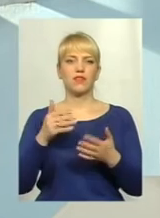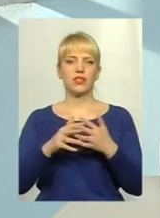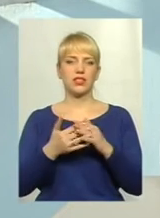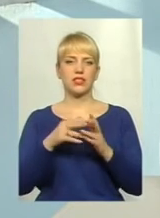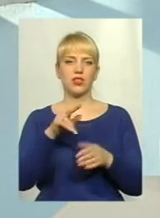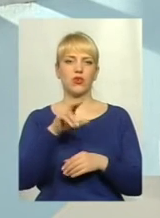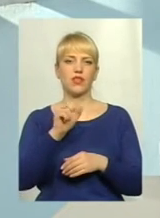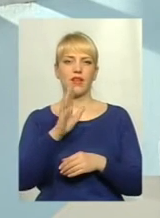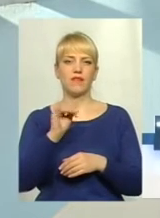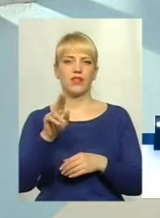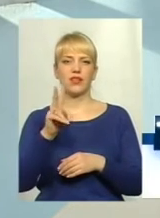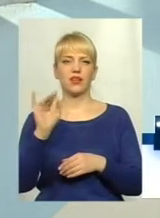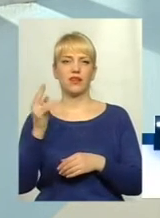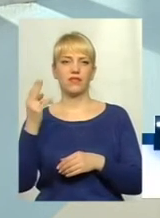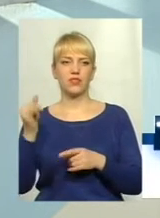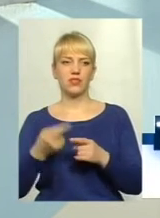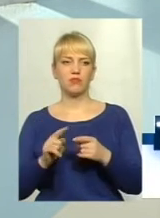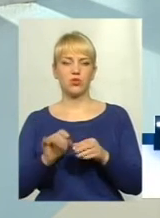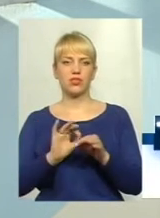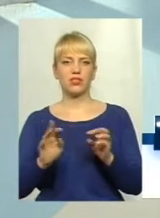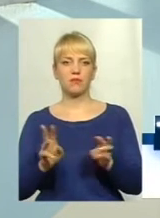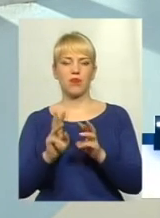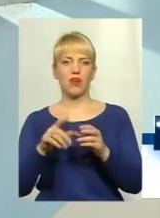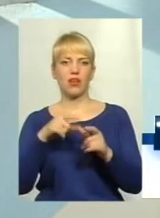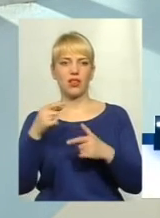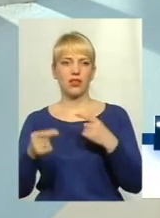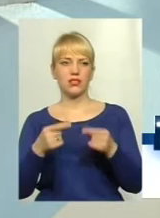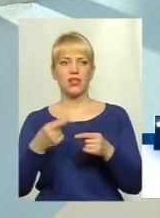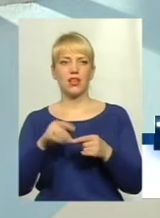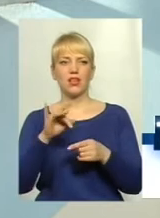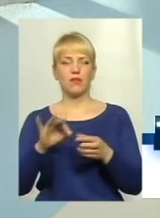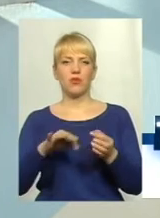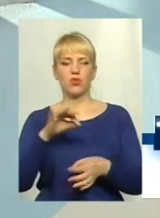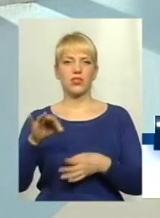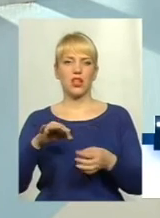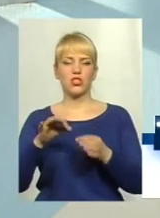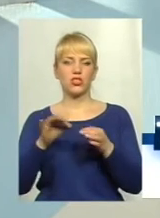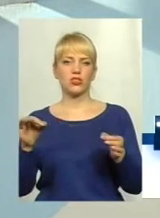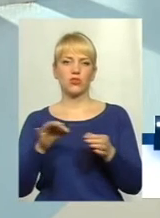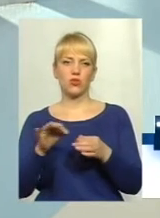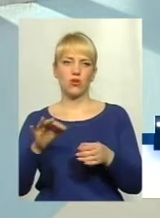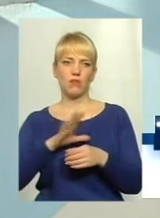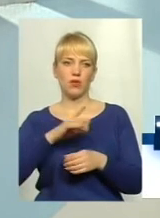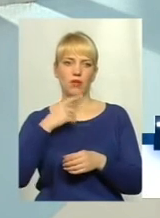Давидковці. І якраз про це спалювання опалувалися, і про залишки соломи йшлося.